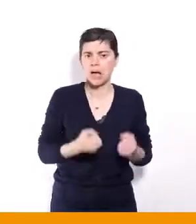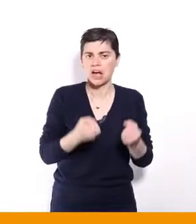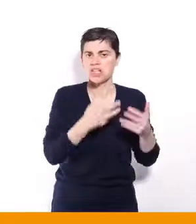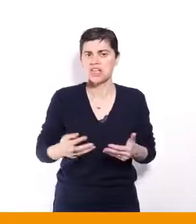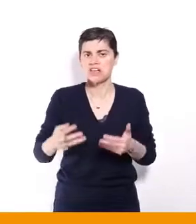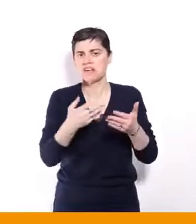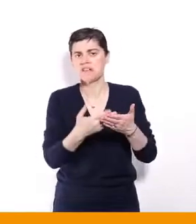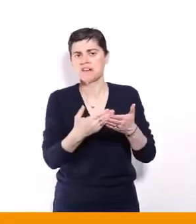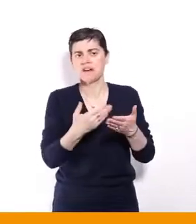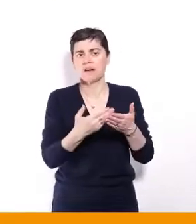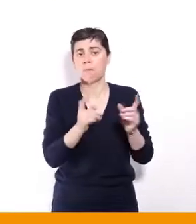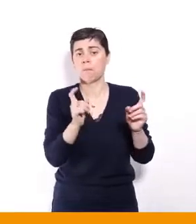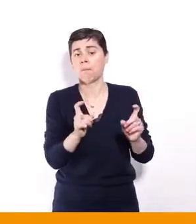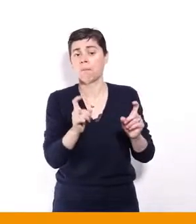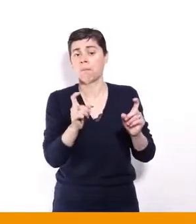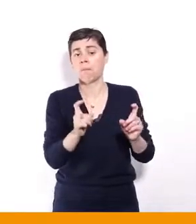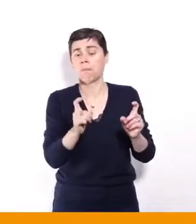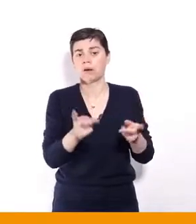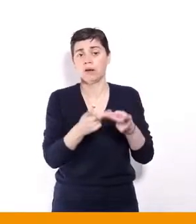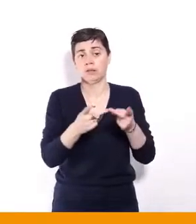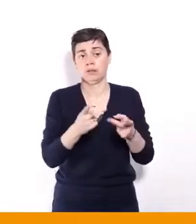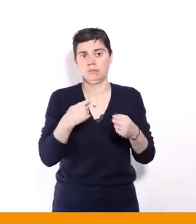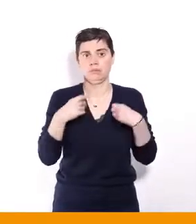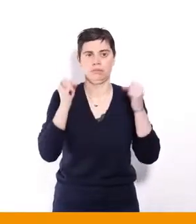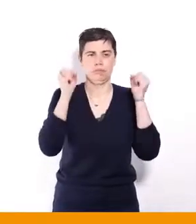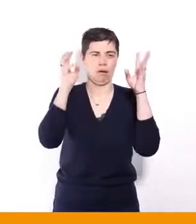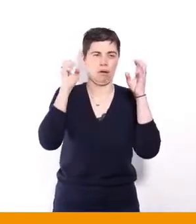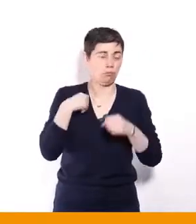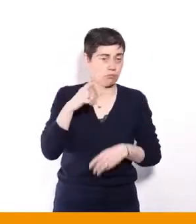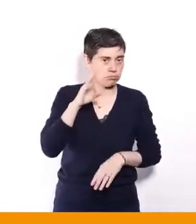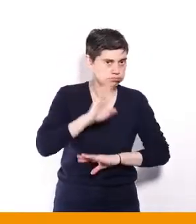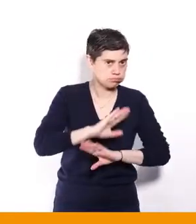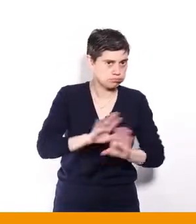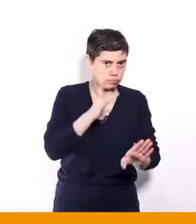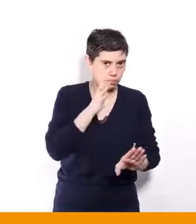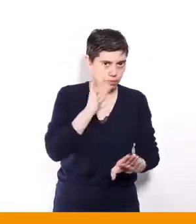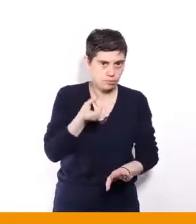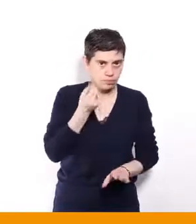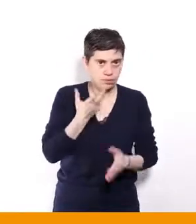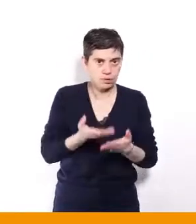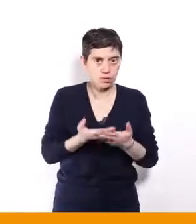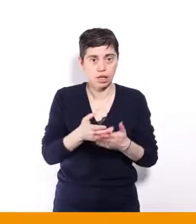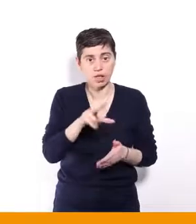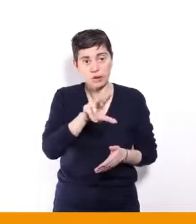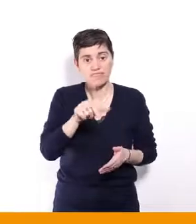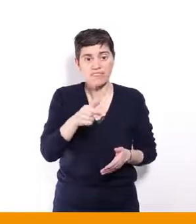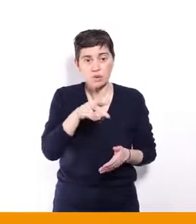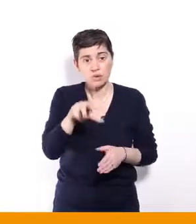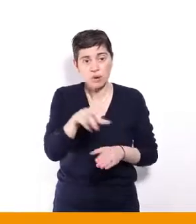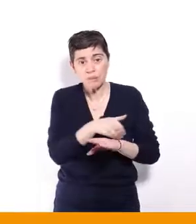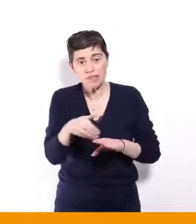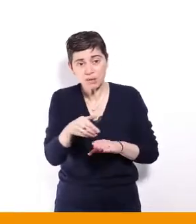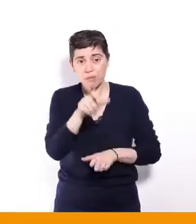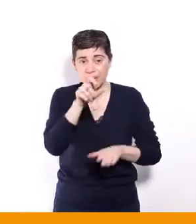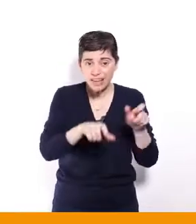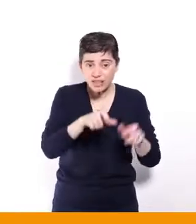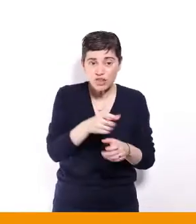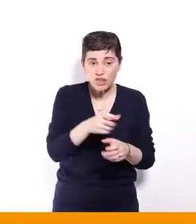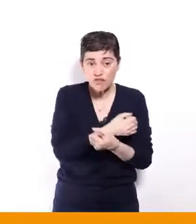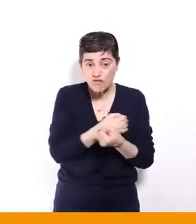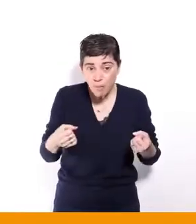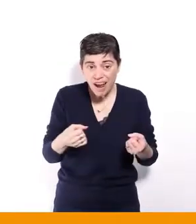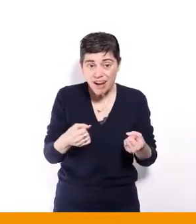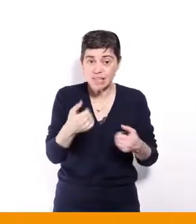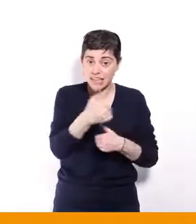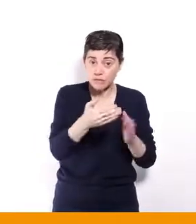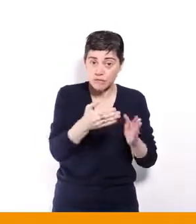un peu baissé, ça me révolte, ça me révolte. Il y a quand même encore 3,3 millions de personnes inscrites en catégorie A,